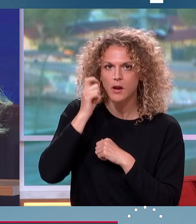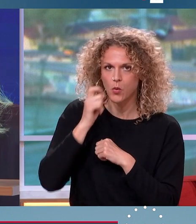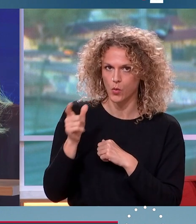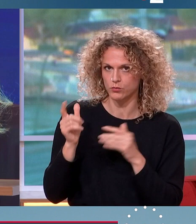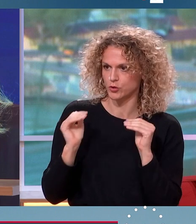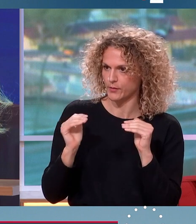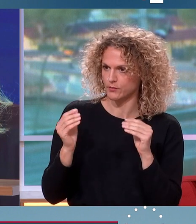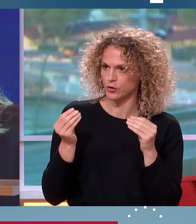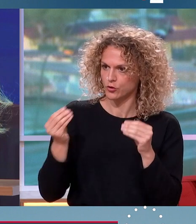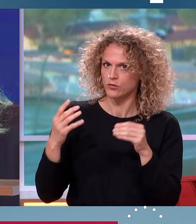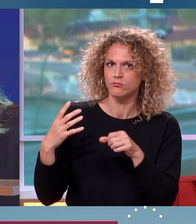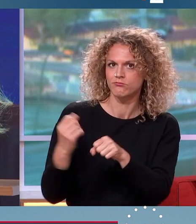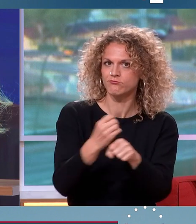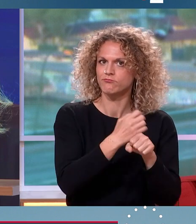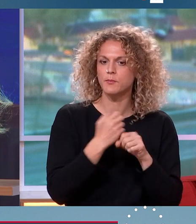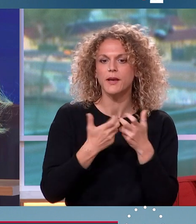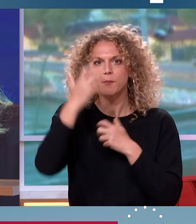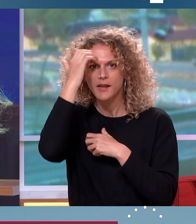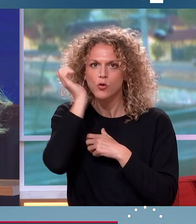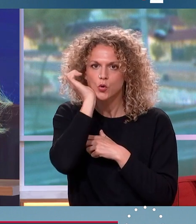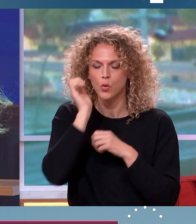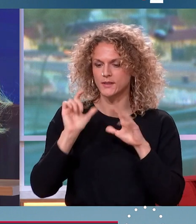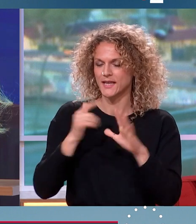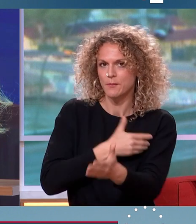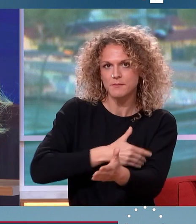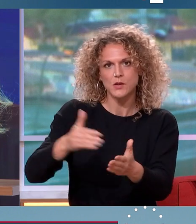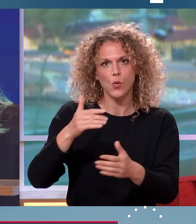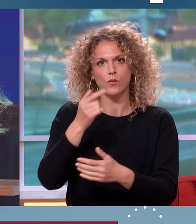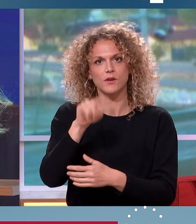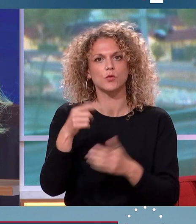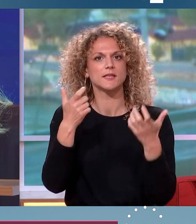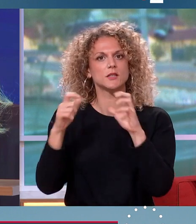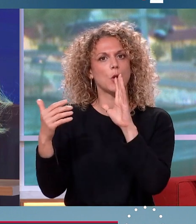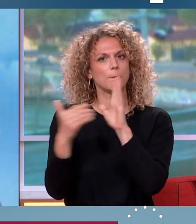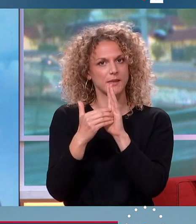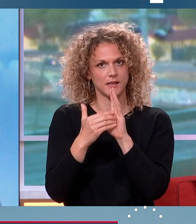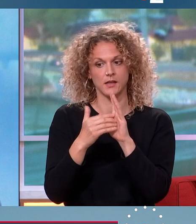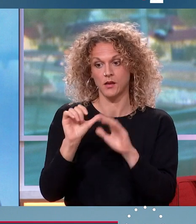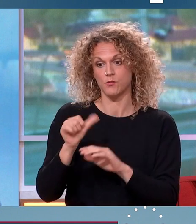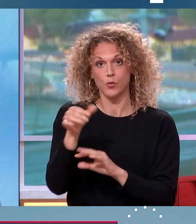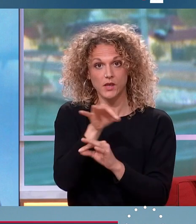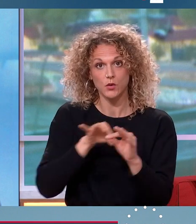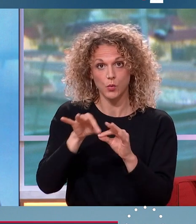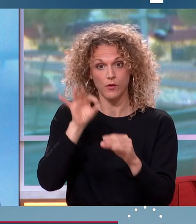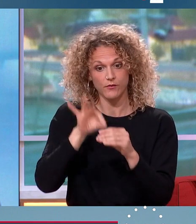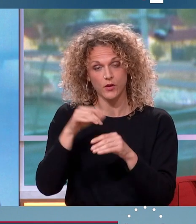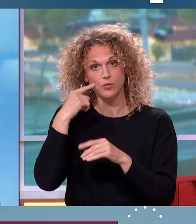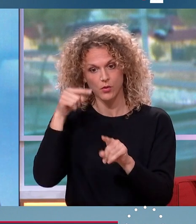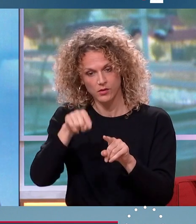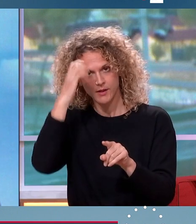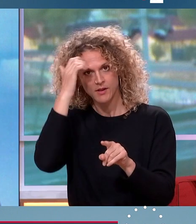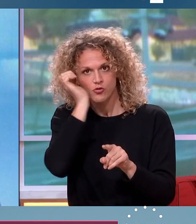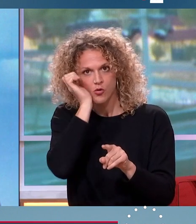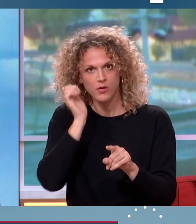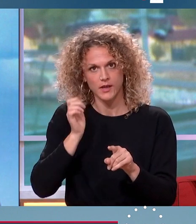éventuellement des voix chez les électeurs de Jean-Luc Mélenchon. Ils ont été 7 700 000 au premier tour et chacun des deux candidats cherche à